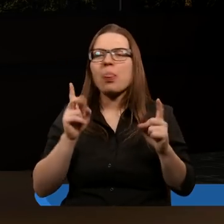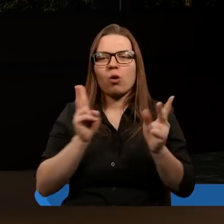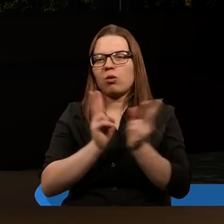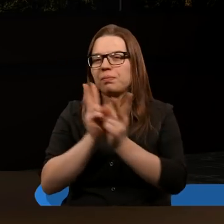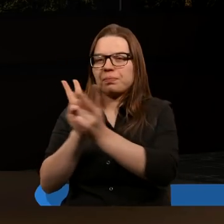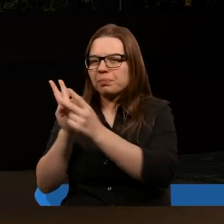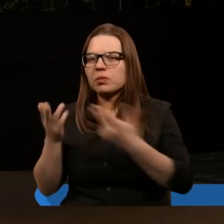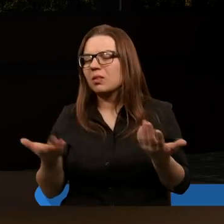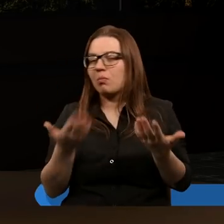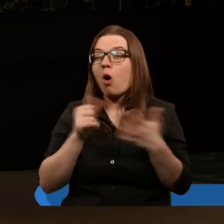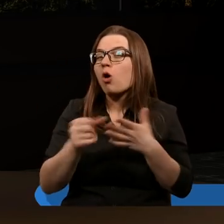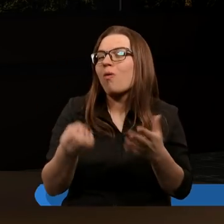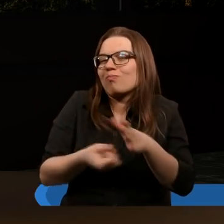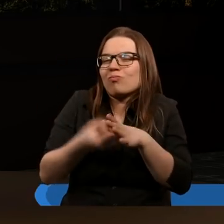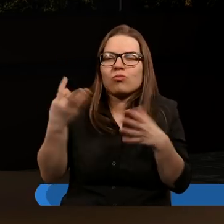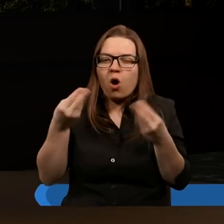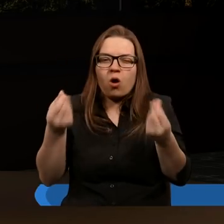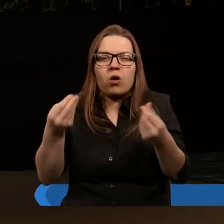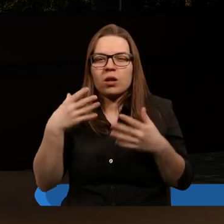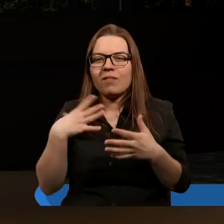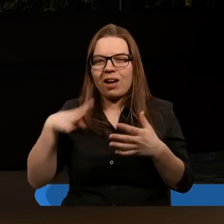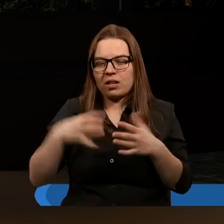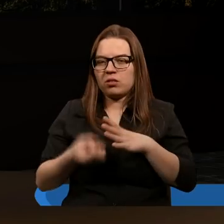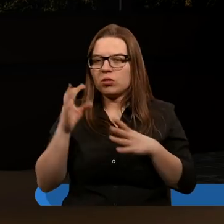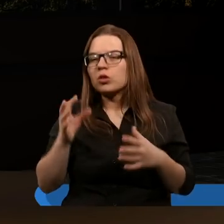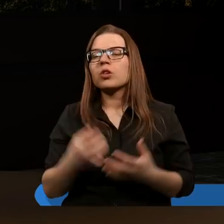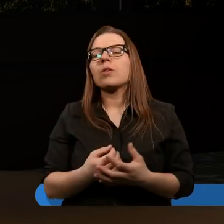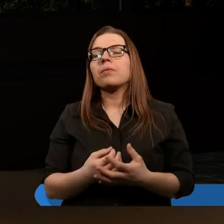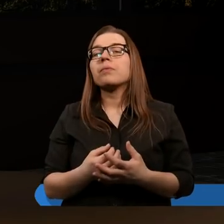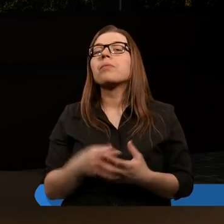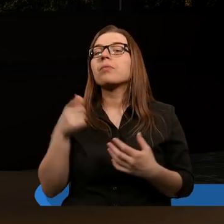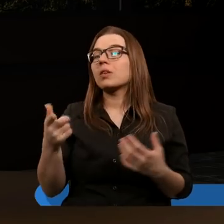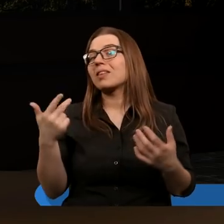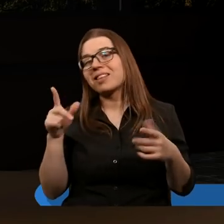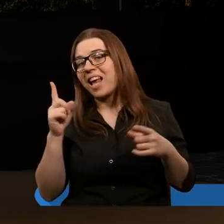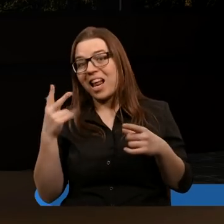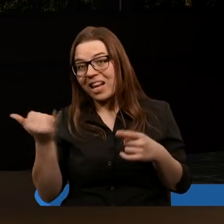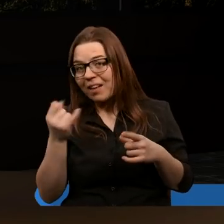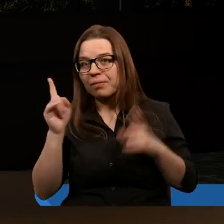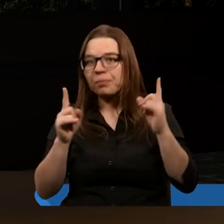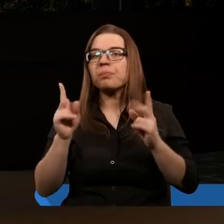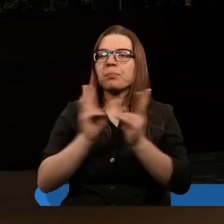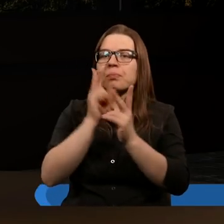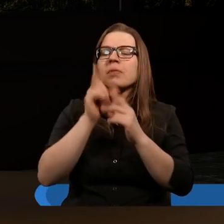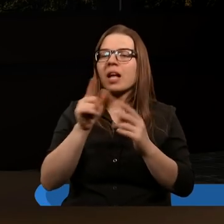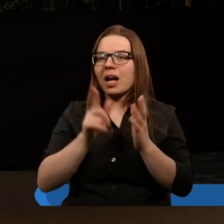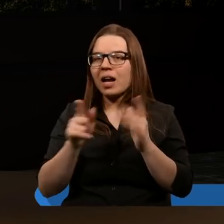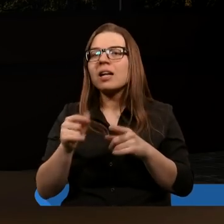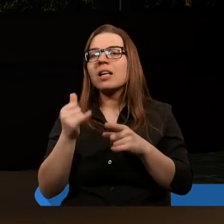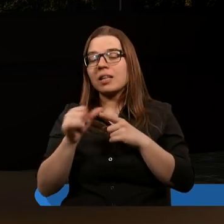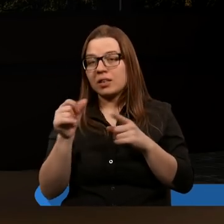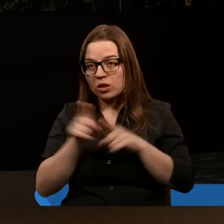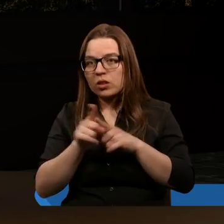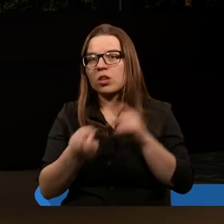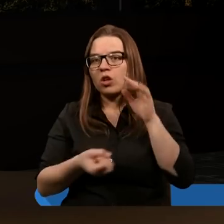One będą niezwykle drogocenne. Takie można i rzadko spotkać, ale jednocześnie drogie,